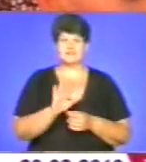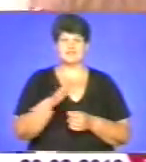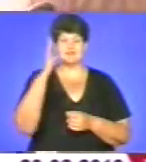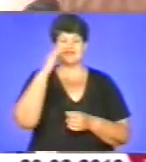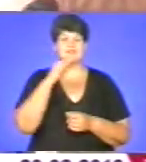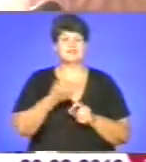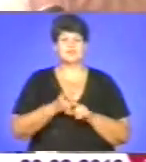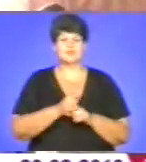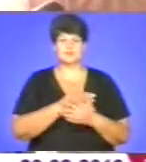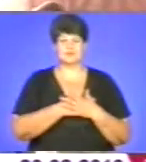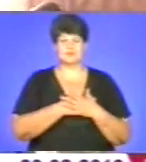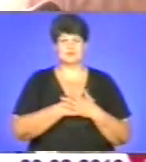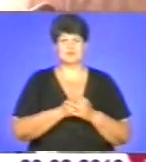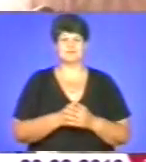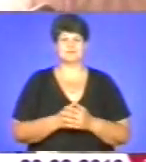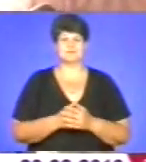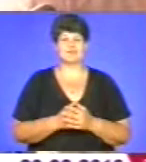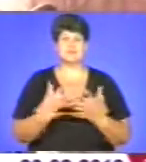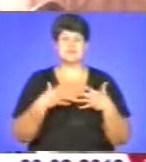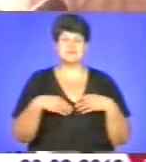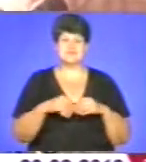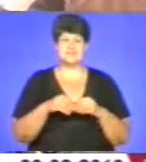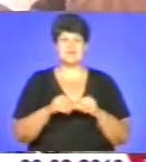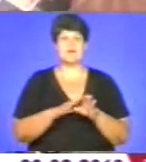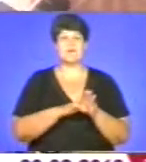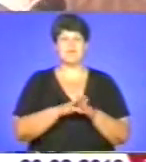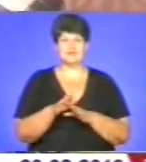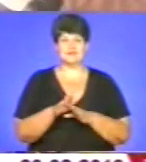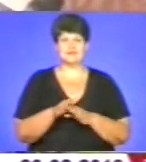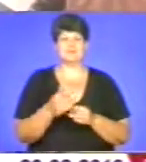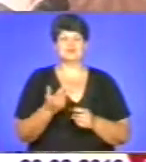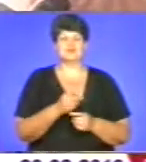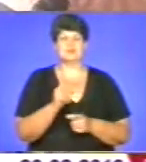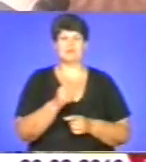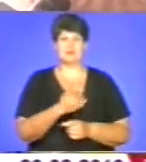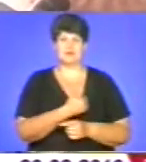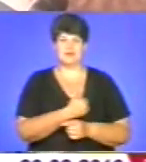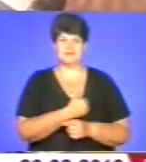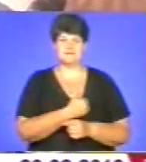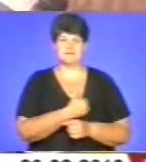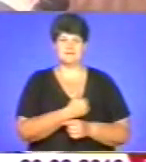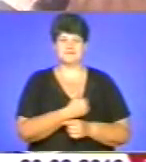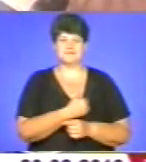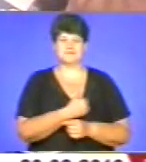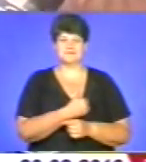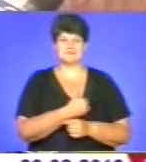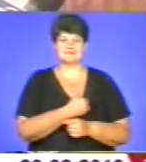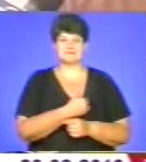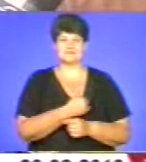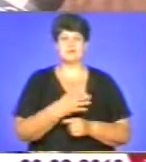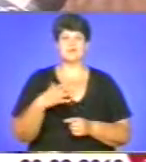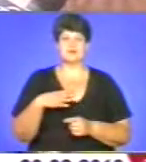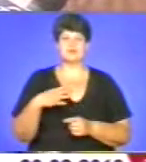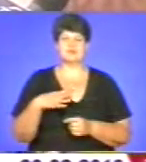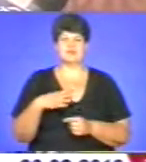люблю. Моя сім'я вже, Богу дякувати, уповнилася, тому, що ми хотіли. Ми чекали на